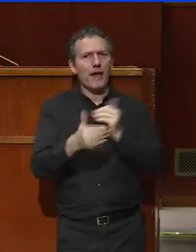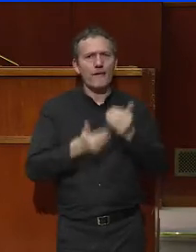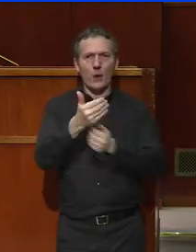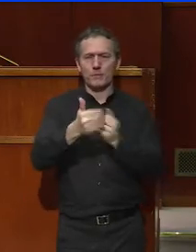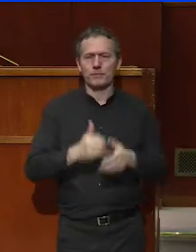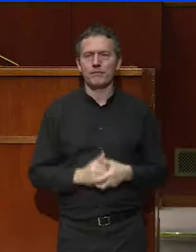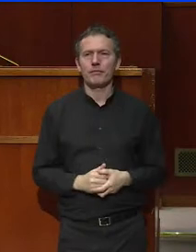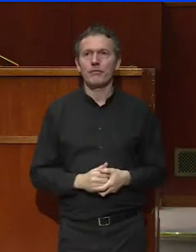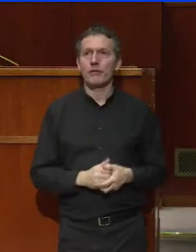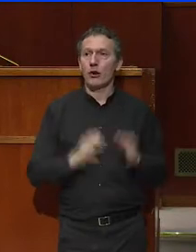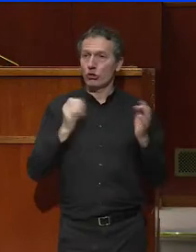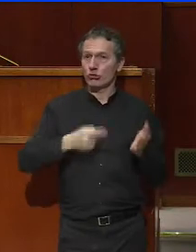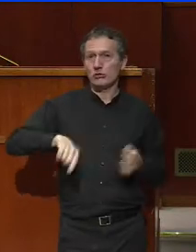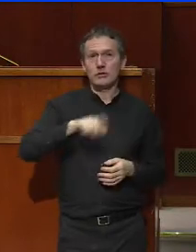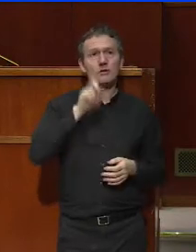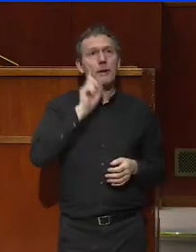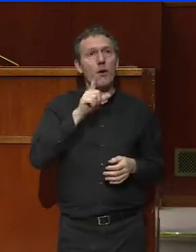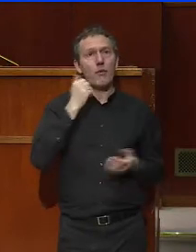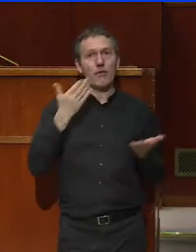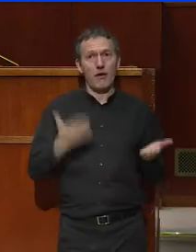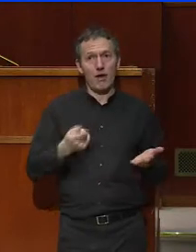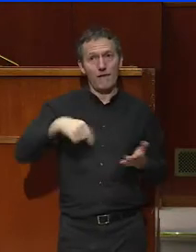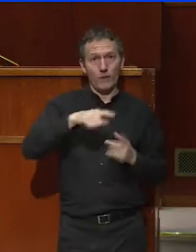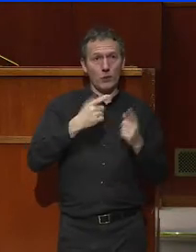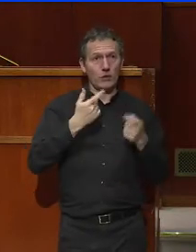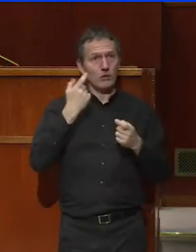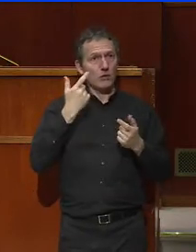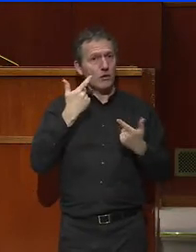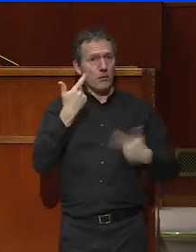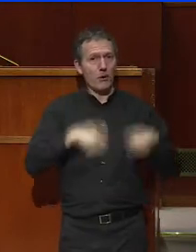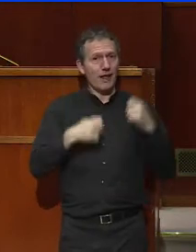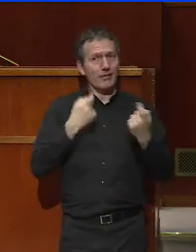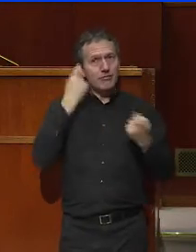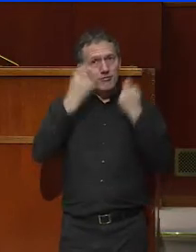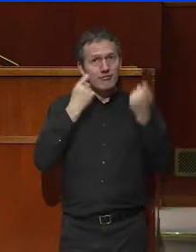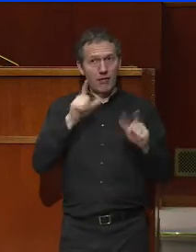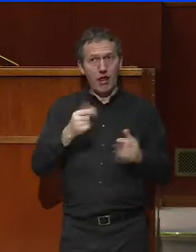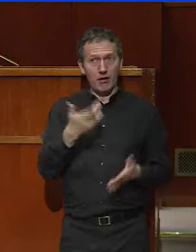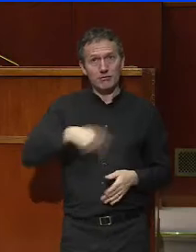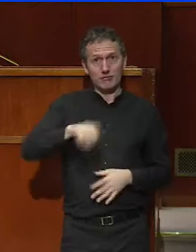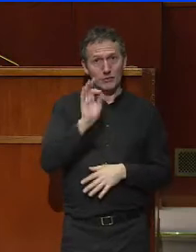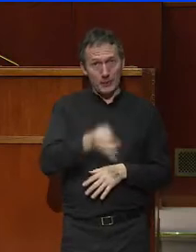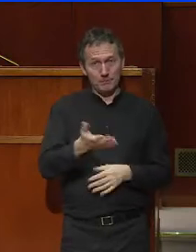Eh bien, mesdames et messieurs, vous êtes cette modernité réflexive. Si, si.